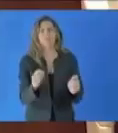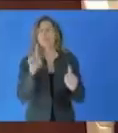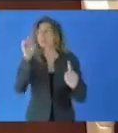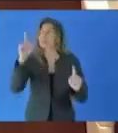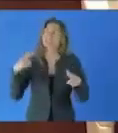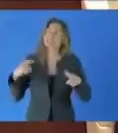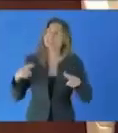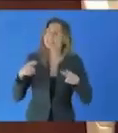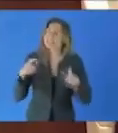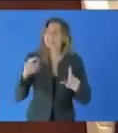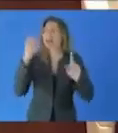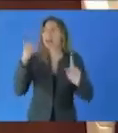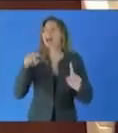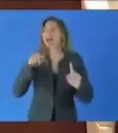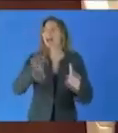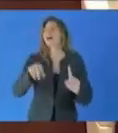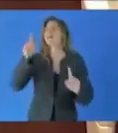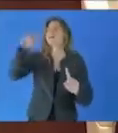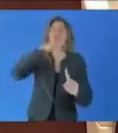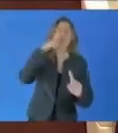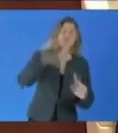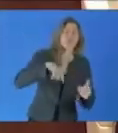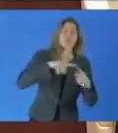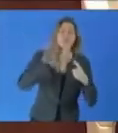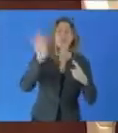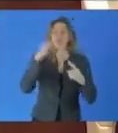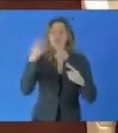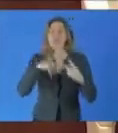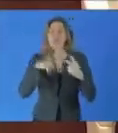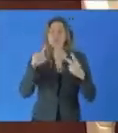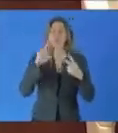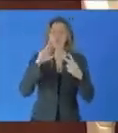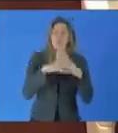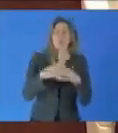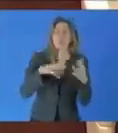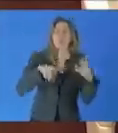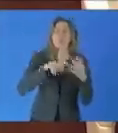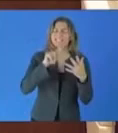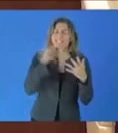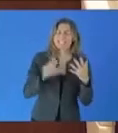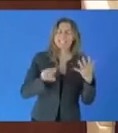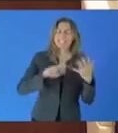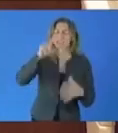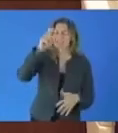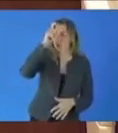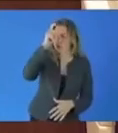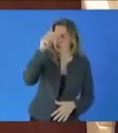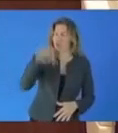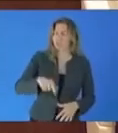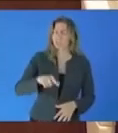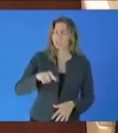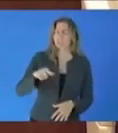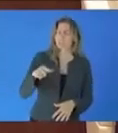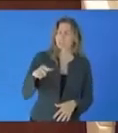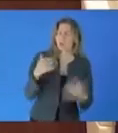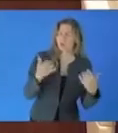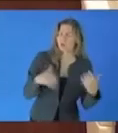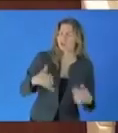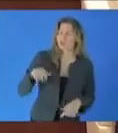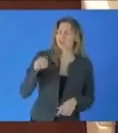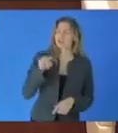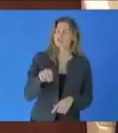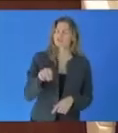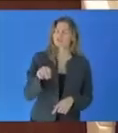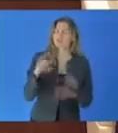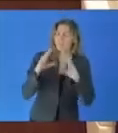États aujourd'hui encore sujets de droits internationaux, parmi lesquels la Russie, la France, les États-Unis, le Japon, la Grande-Bretagne, l'Italie,